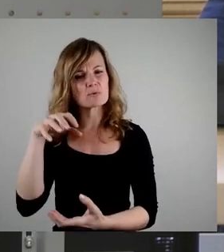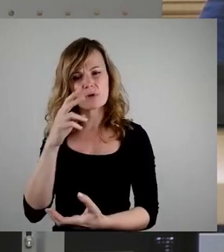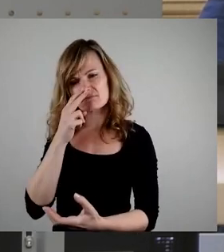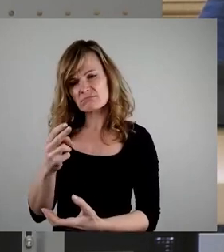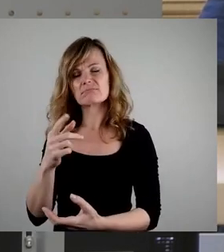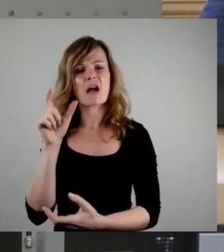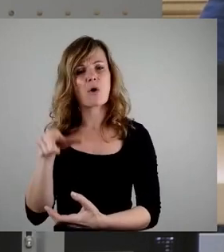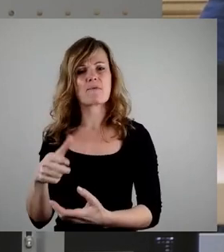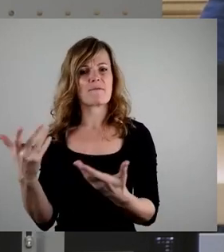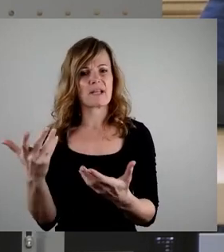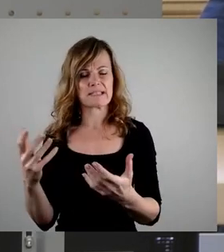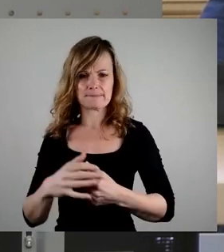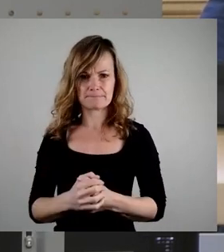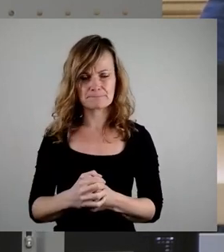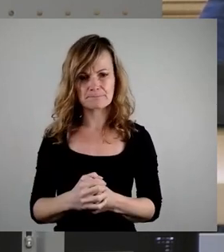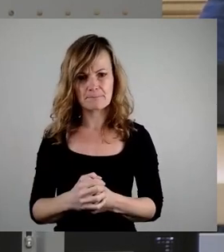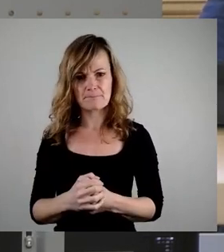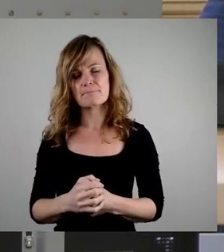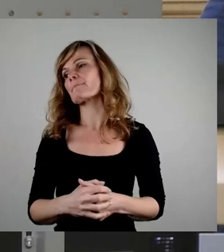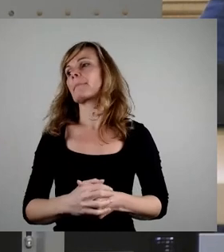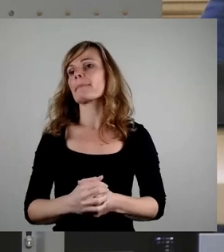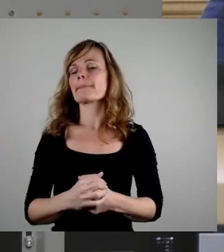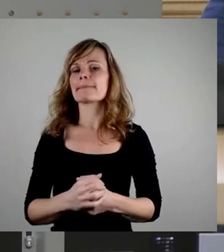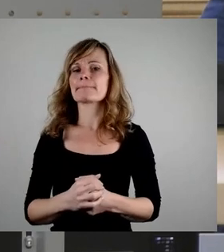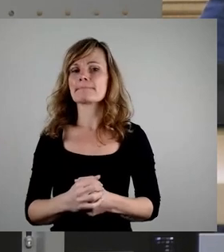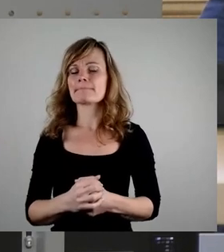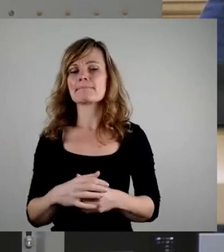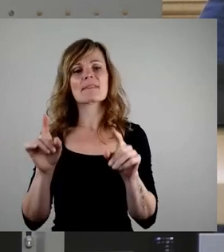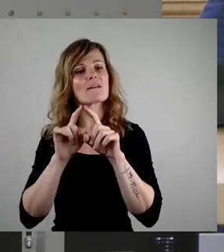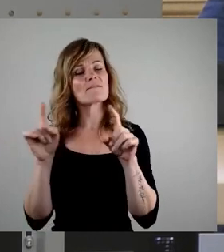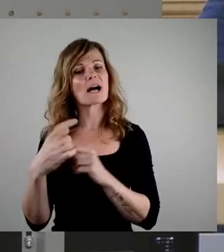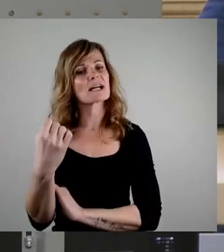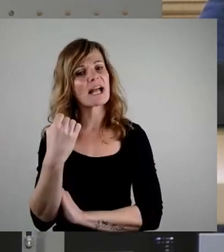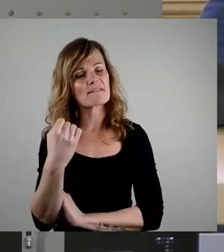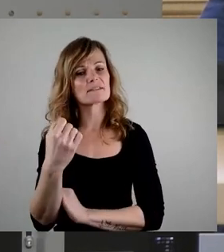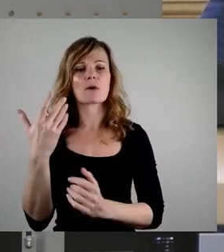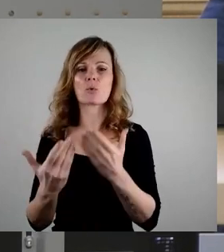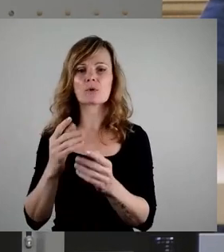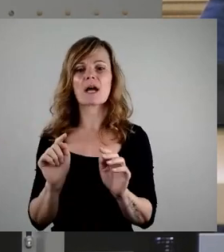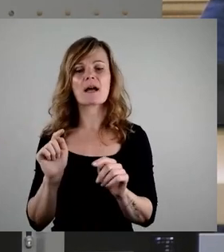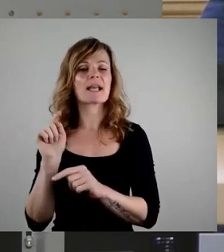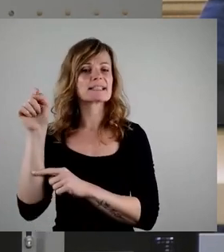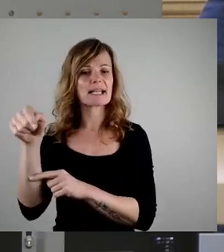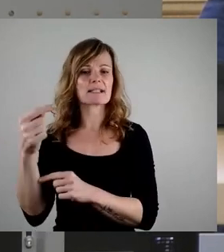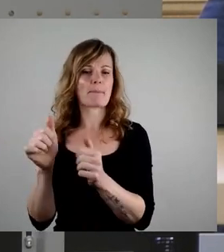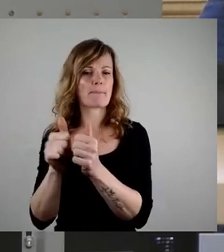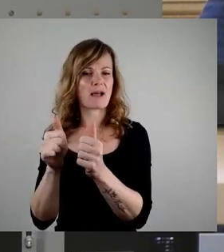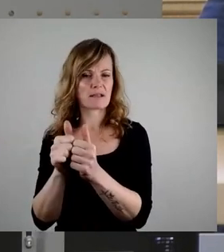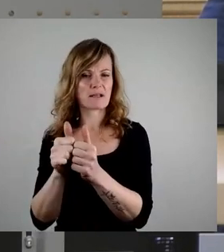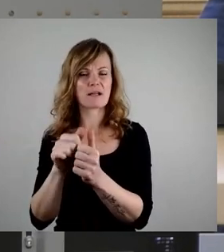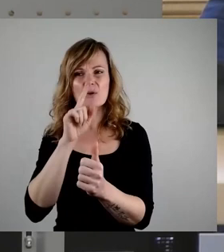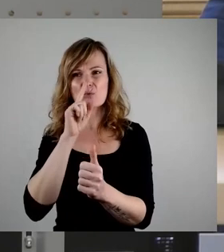sie sind endlich sowohl Fachkräfte als auch externe Partner stehen nur im begrenzten Umfang zur Verfügung.